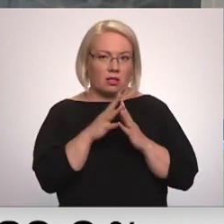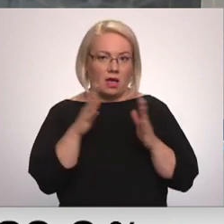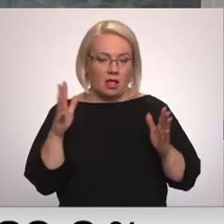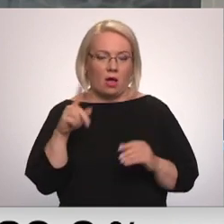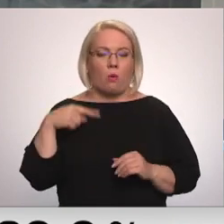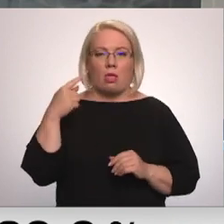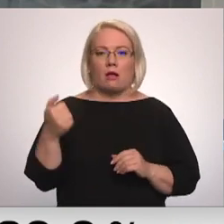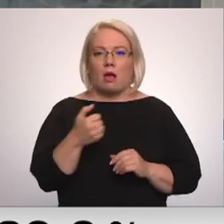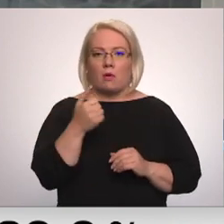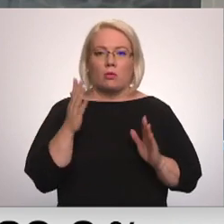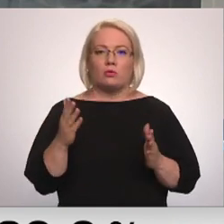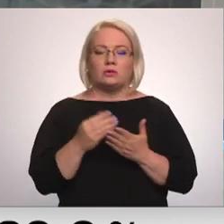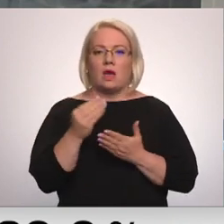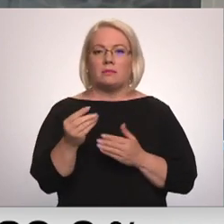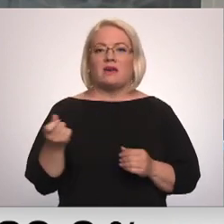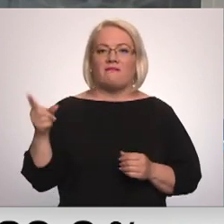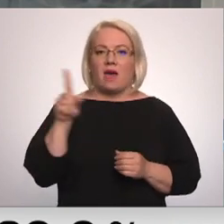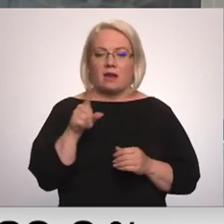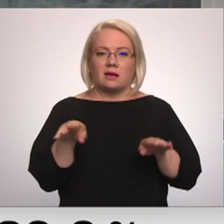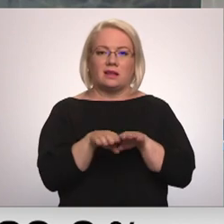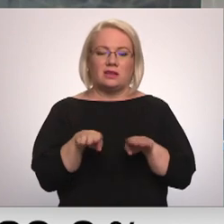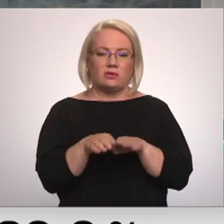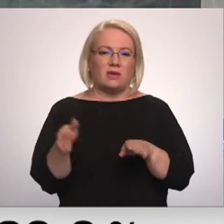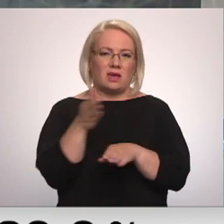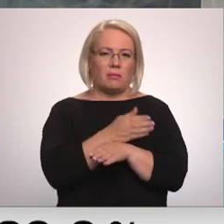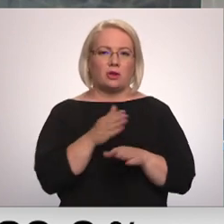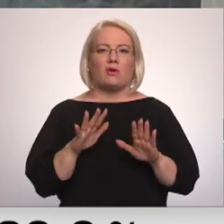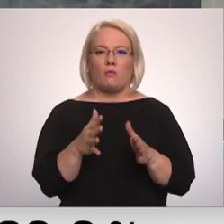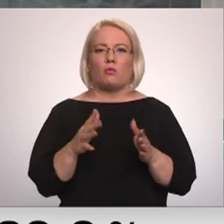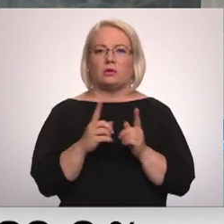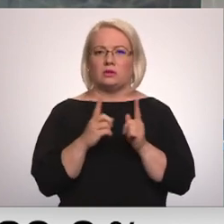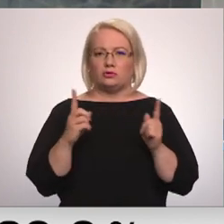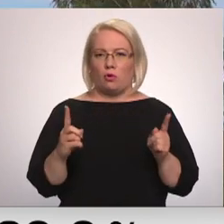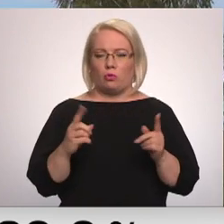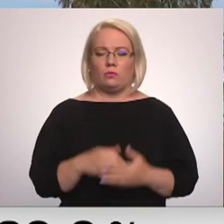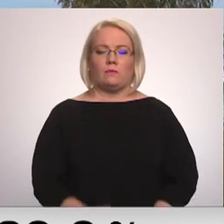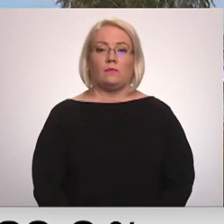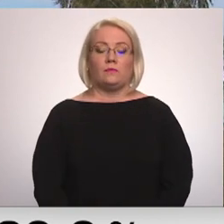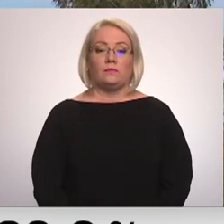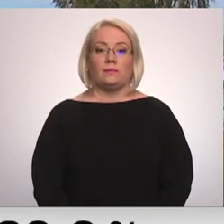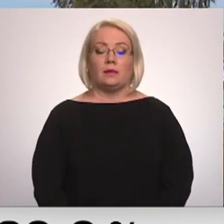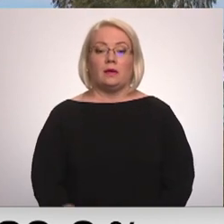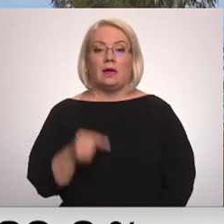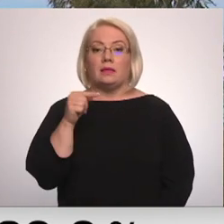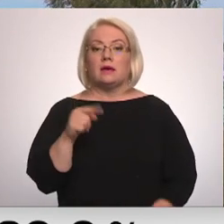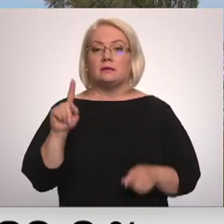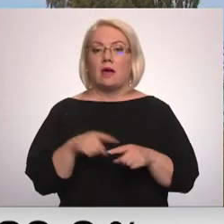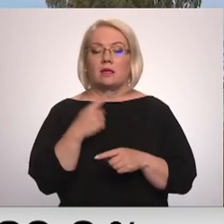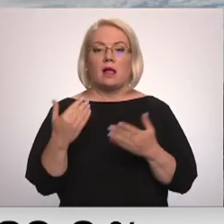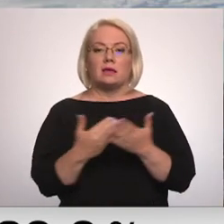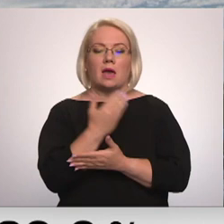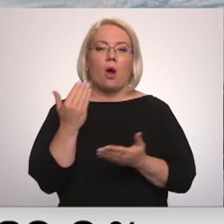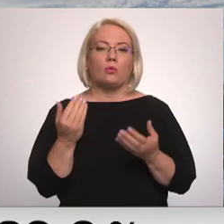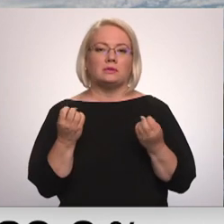jāmaksā daudz vairāk nekā iepriekšējā apkursa sezonā. Plešāk stāsta Dāvids Freidenfelts. Šis ir atkal jauns dabas